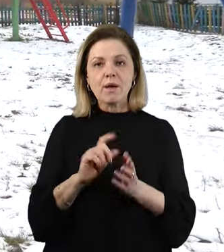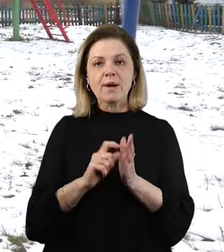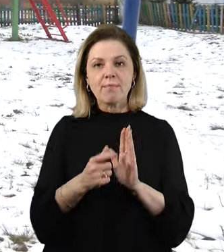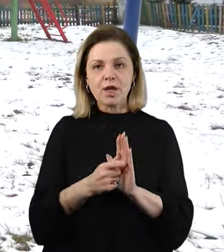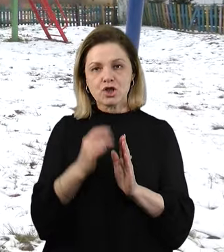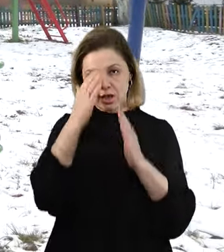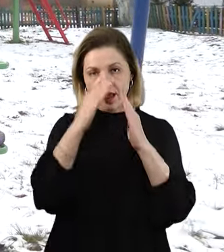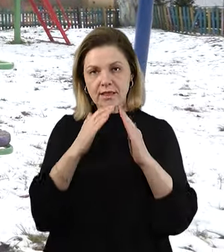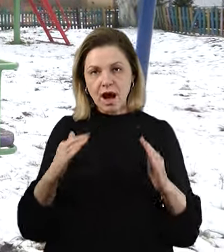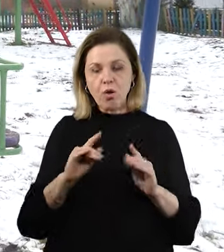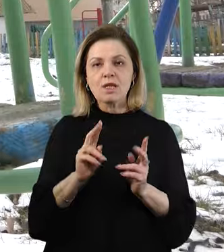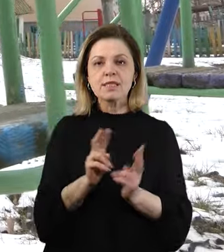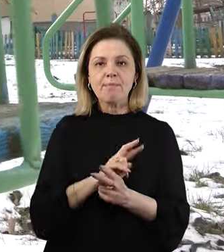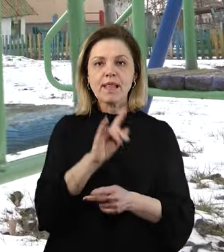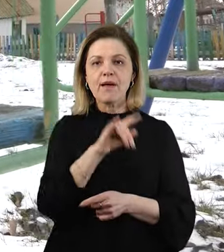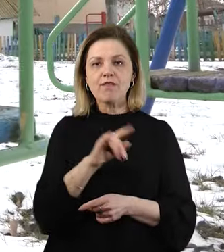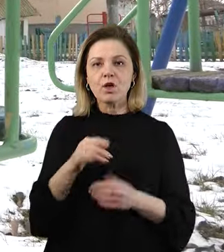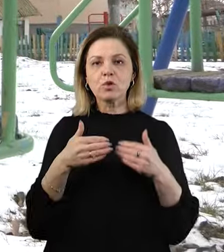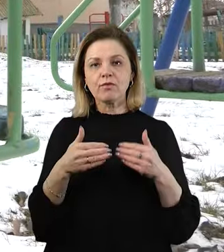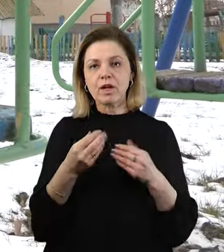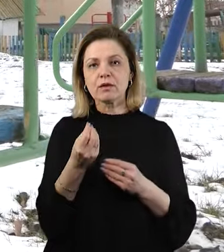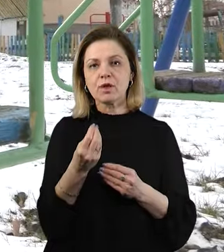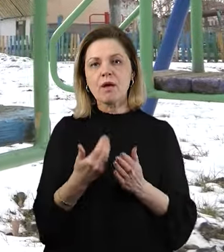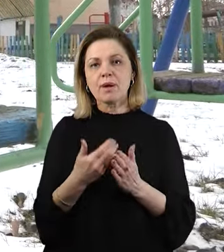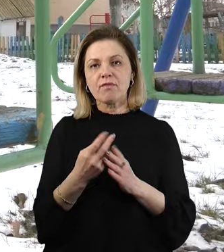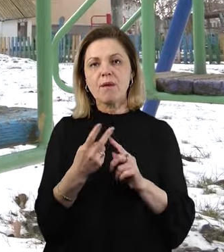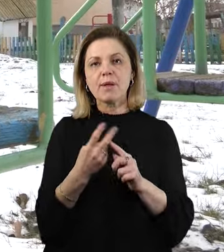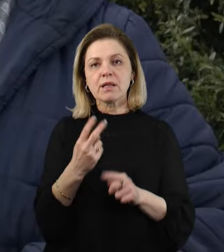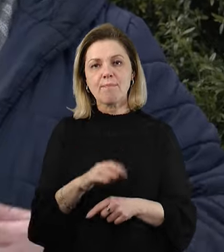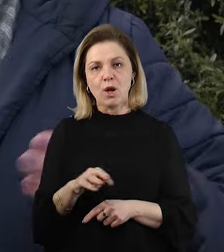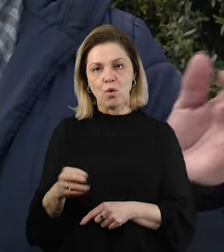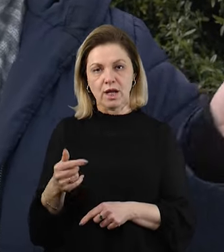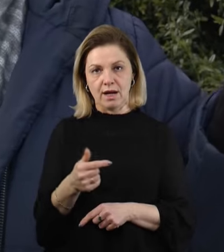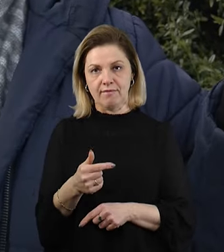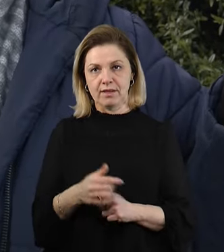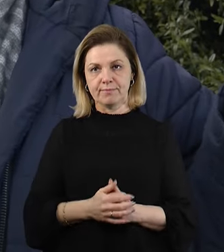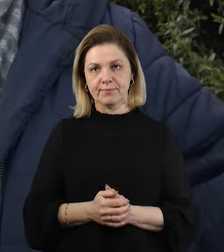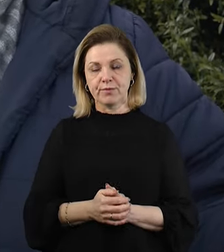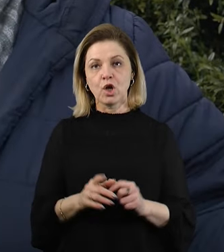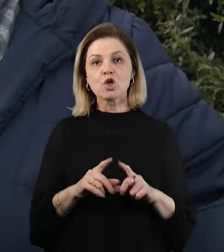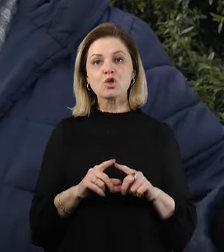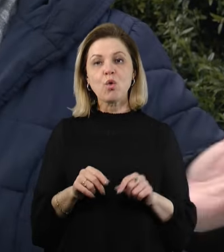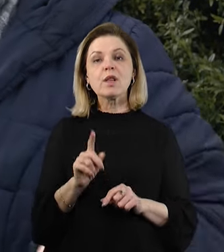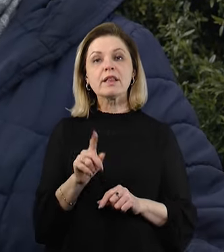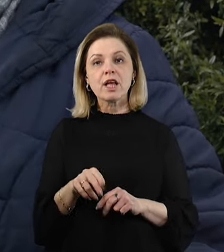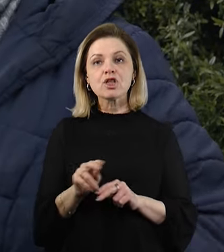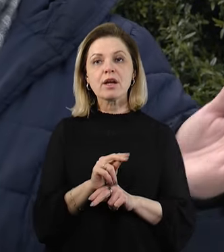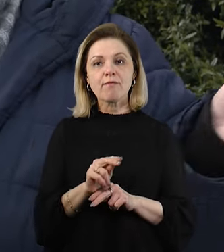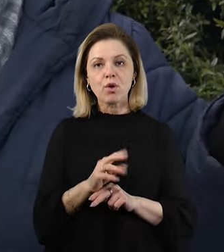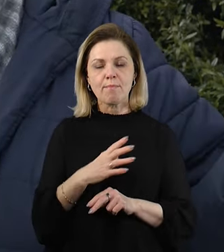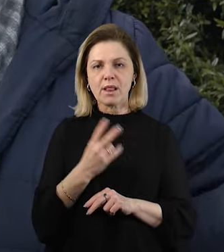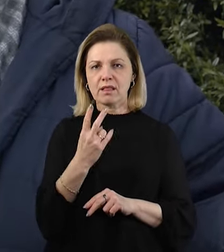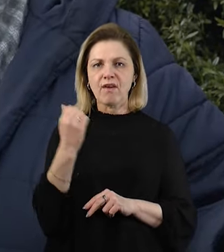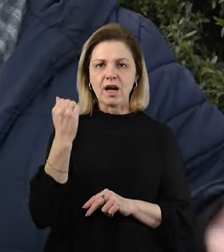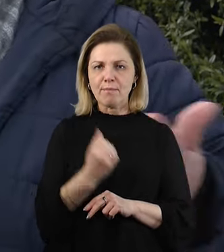облаштування огорожі і заміна вікон та дверей коштували приблизно півтора мільйона гривень. Школа теж зремонтована, було два прильоти в